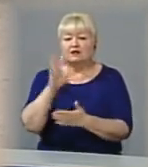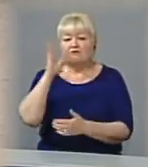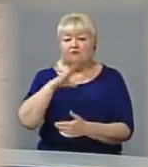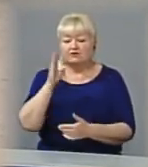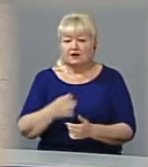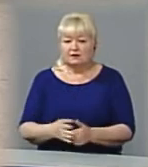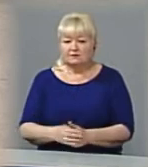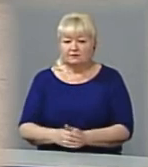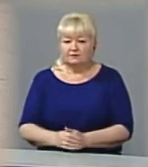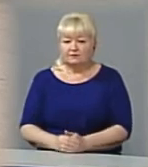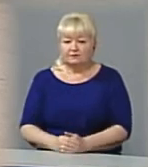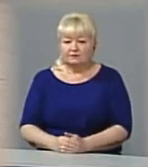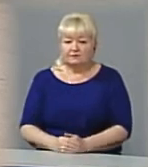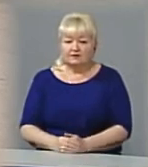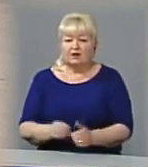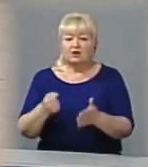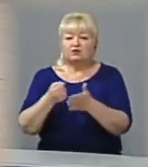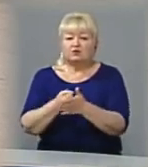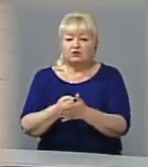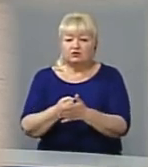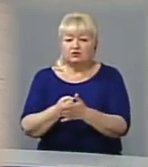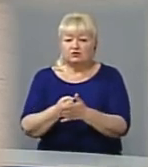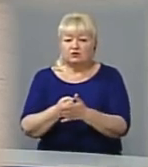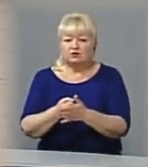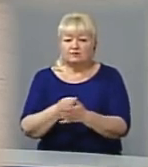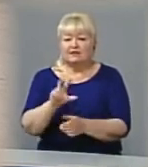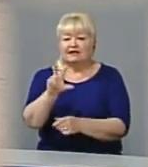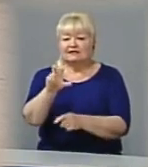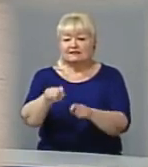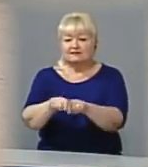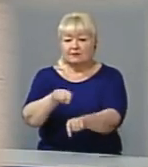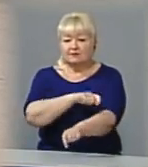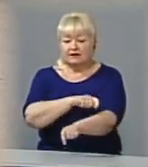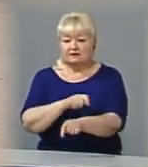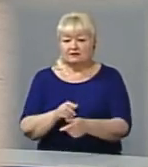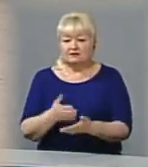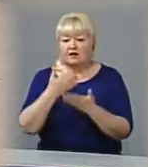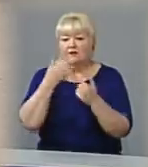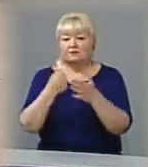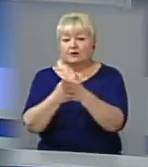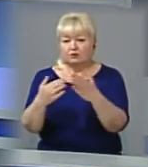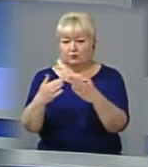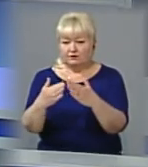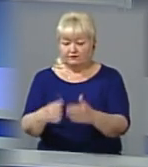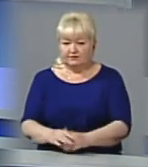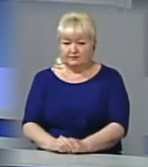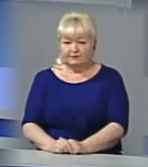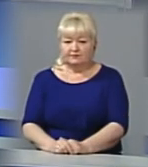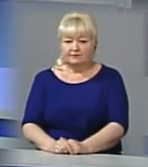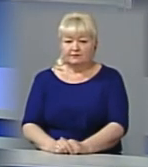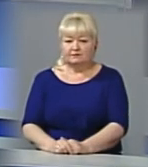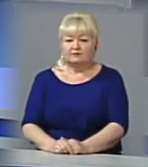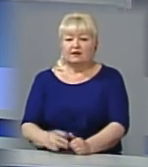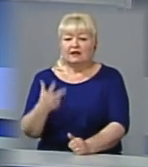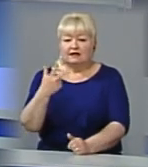башні, але я вже сказала, що до 300 метрів немає навіть до будівель. Три